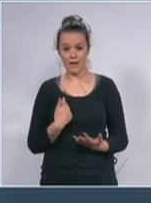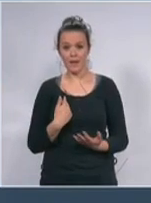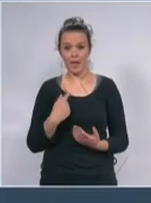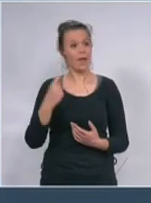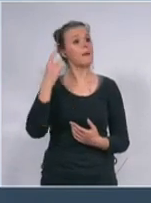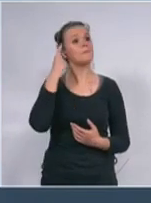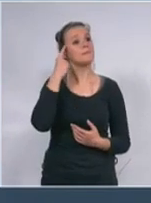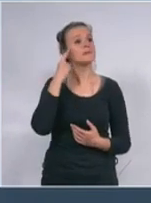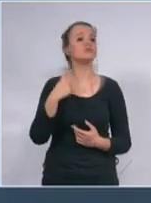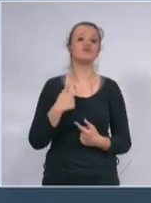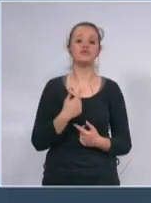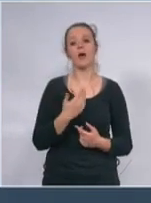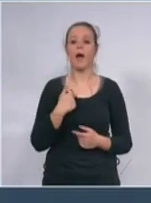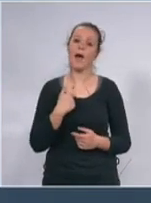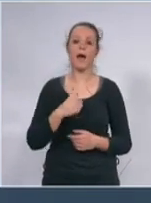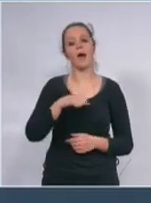više u kući.